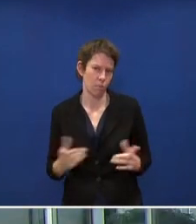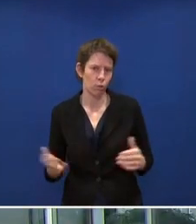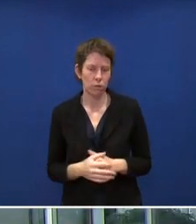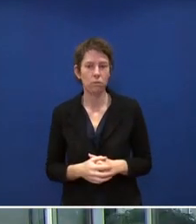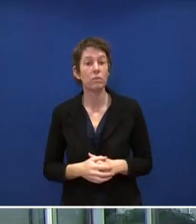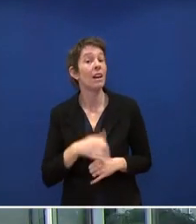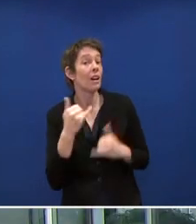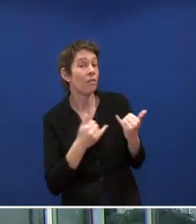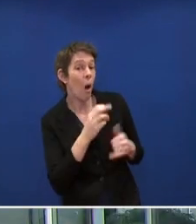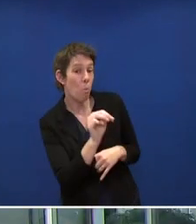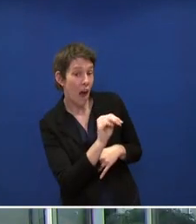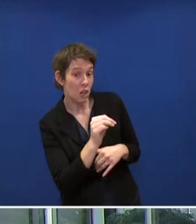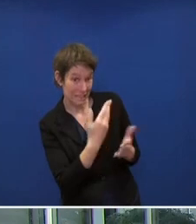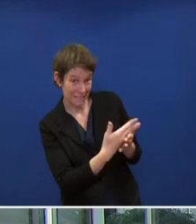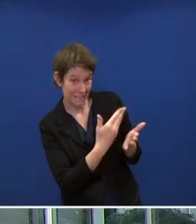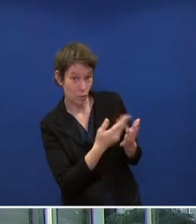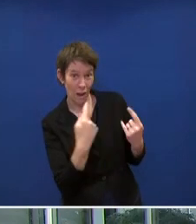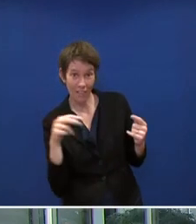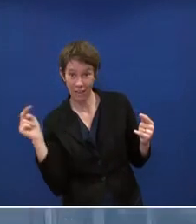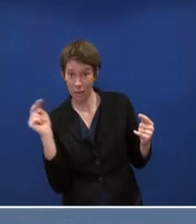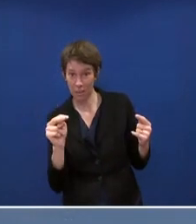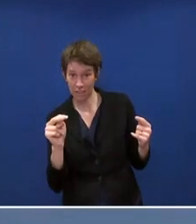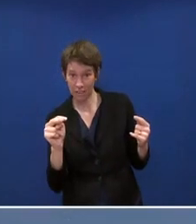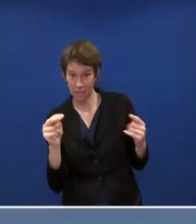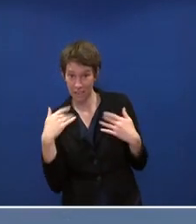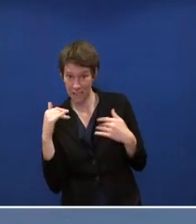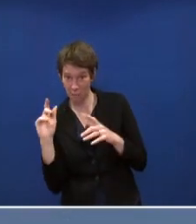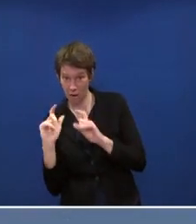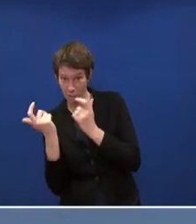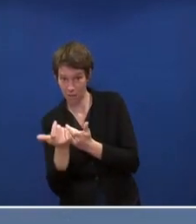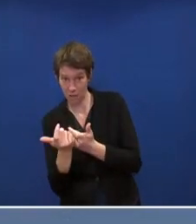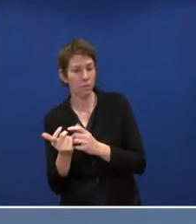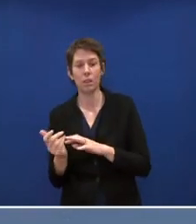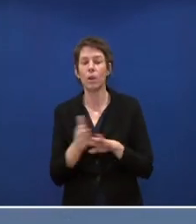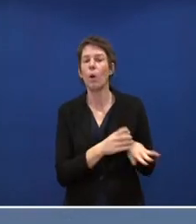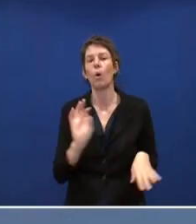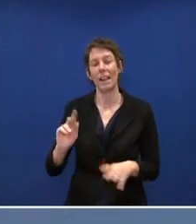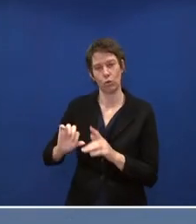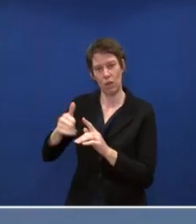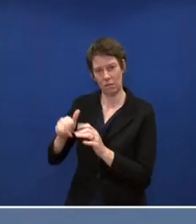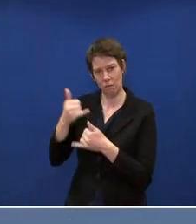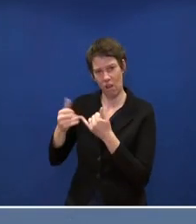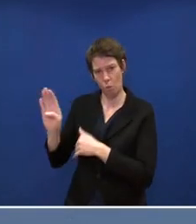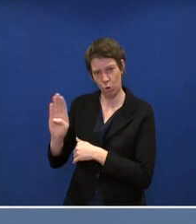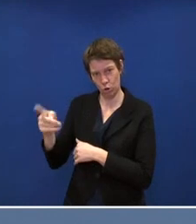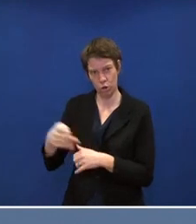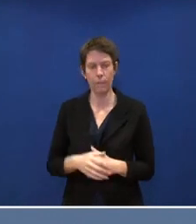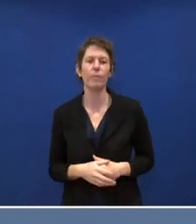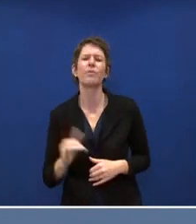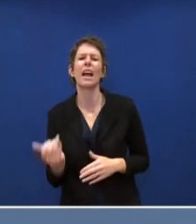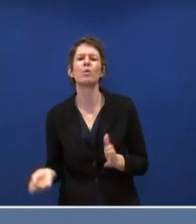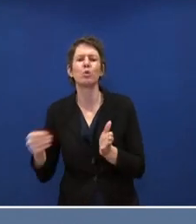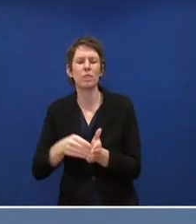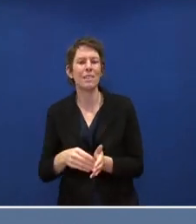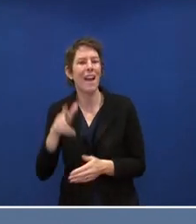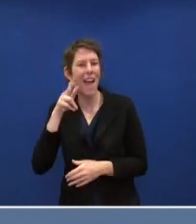Frau Marschall, dazu oder zu einem anderen Aspekt des Klimakabinetts? Dann erst Frau Buschow. Ja, vielleicht noch mal zusätzlicher Haufe.